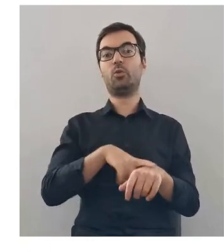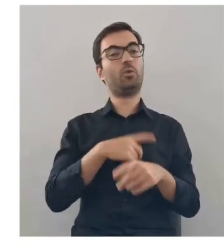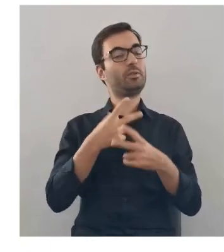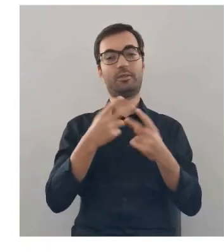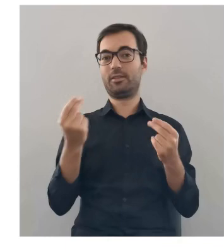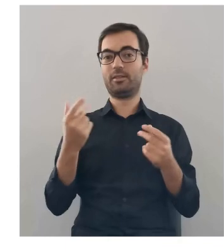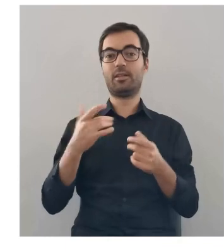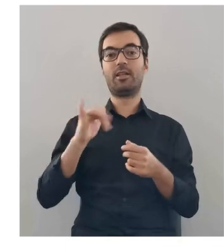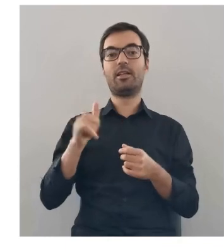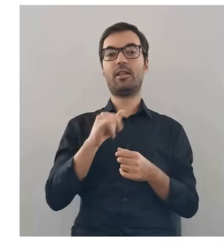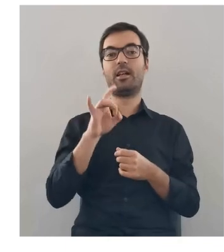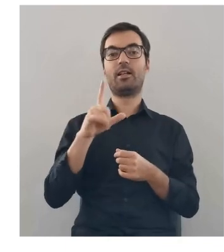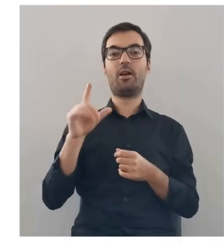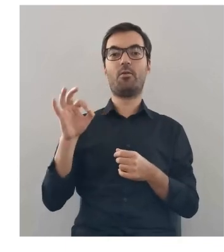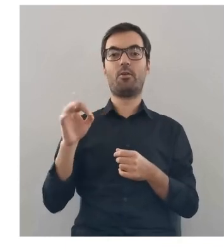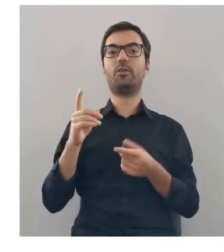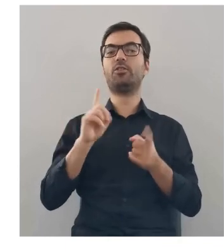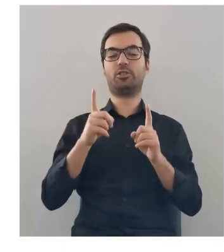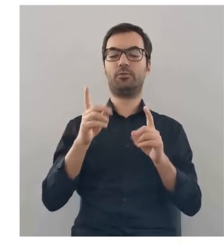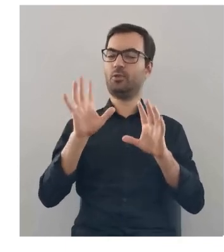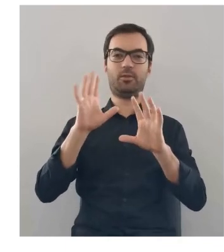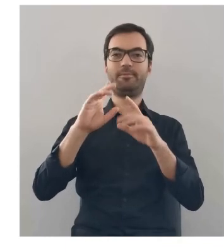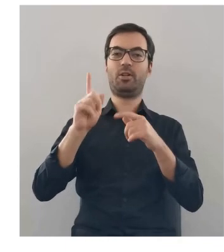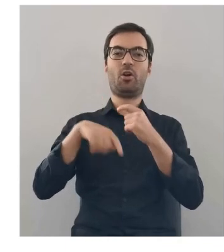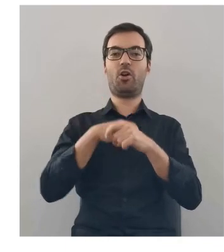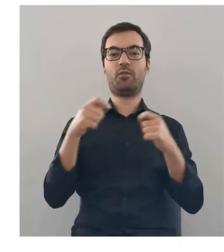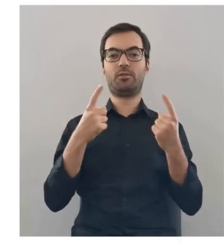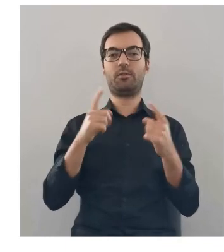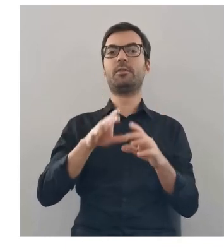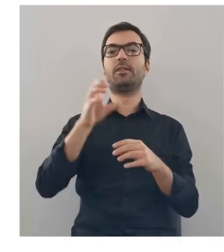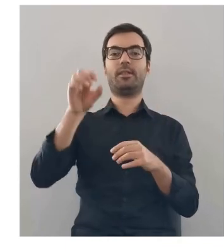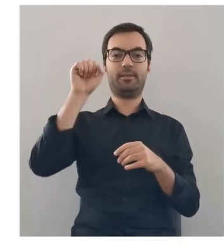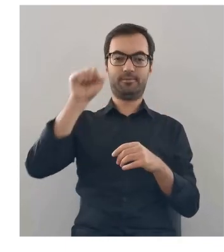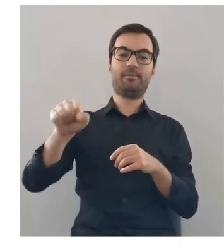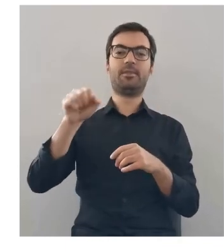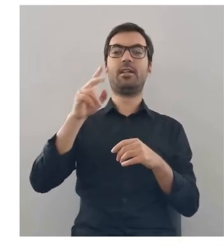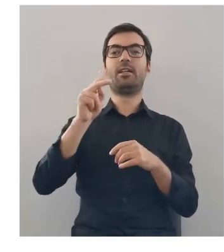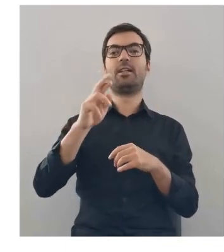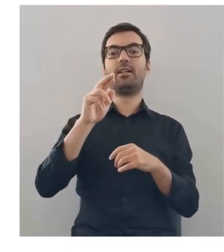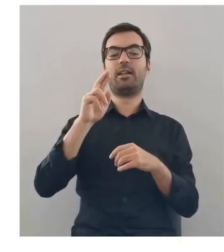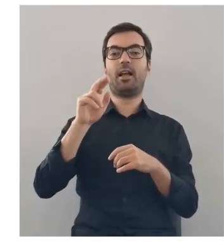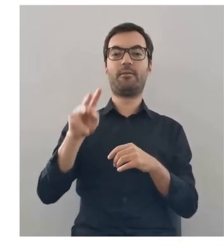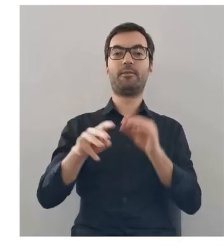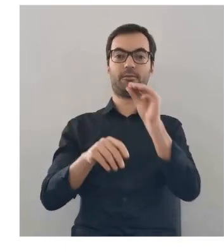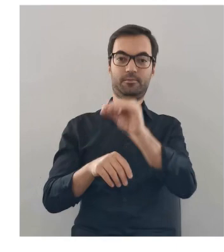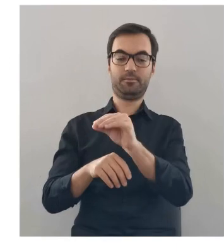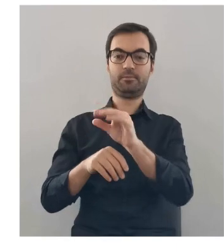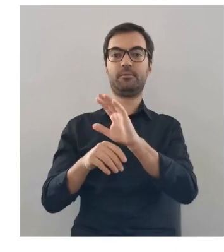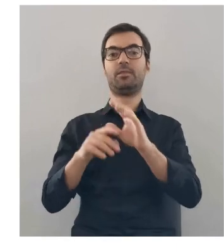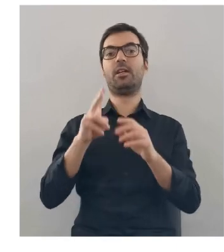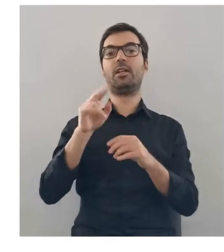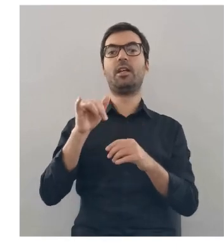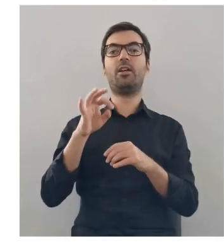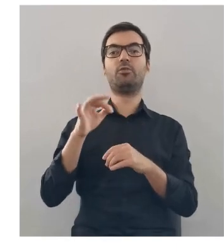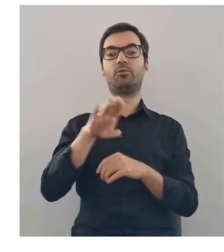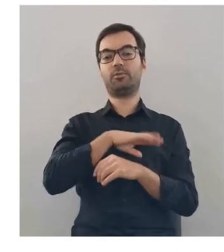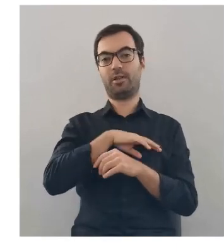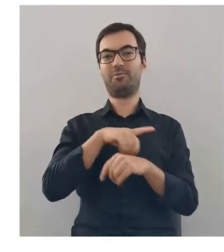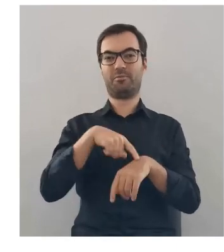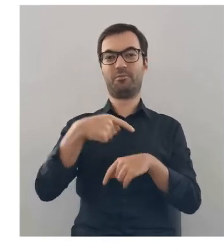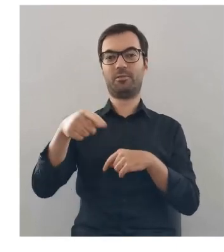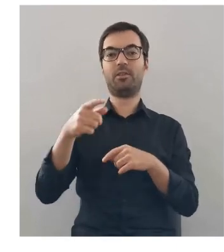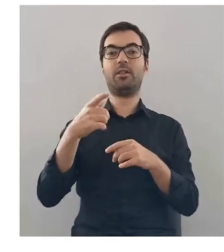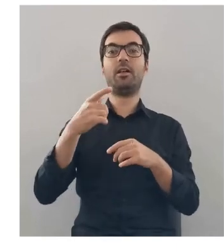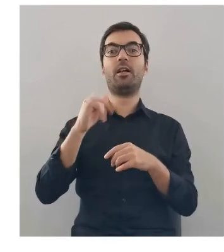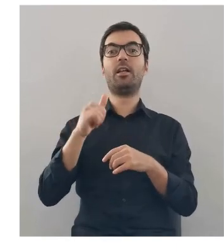Niedługo niestety, bo Jagiełło dosyć szybko sobie z Kiejstutem poradził, osadził go w krewie. Zresztą niedługo potem Kiejstut